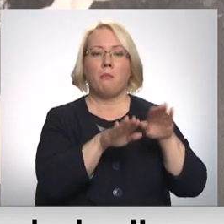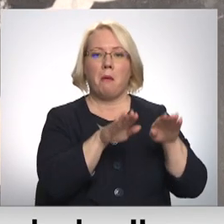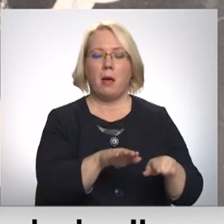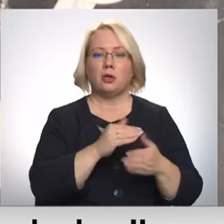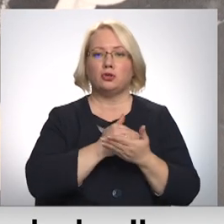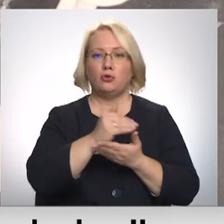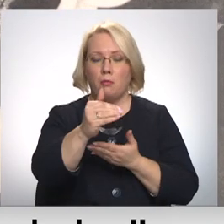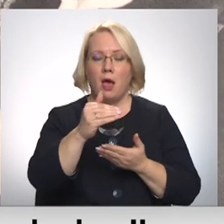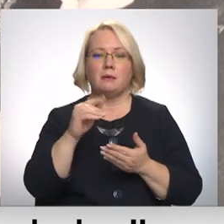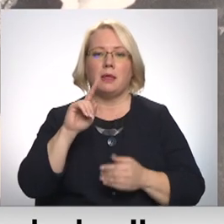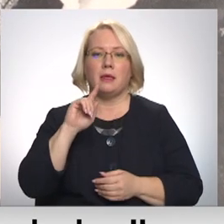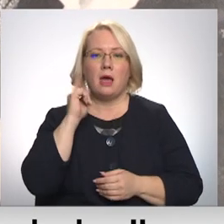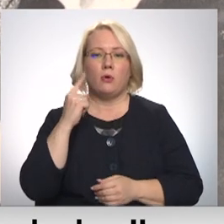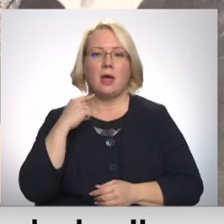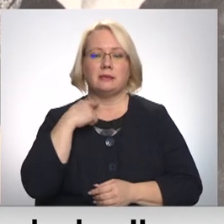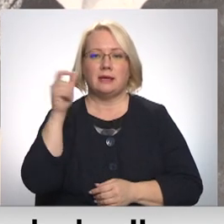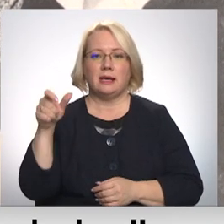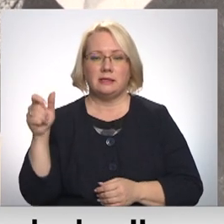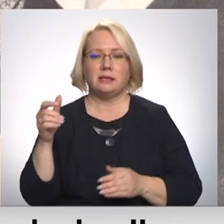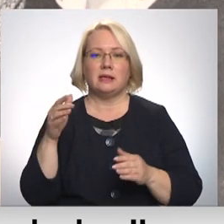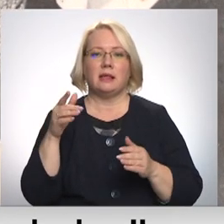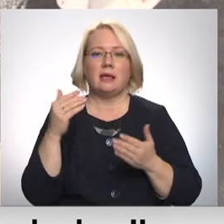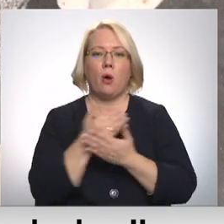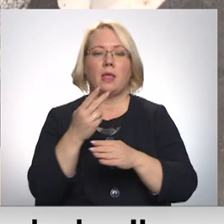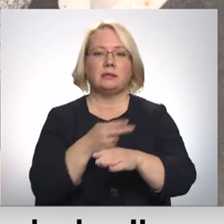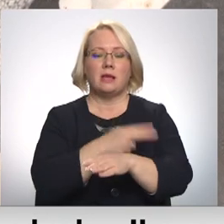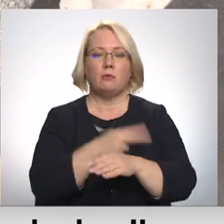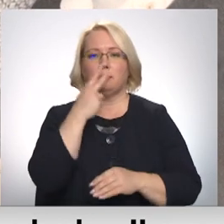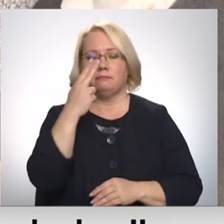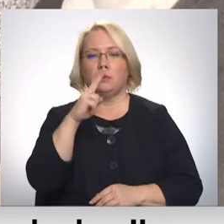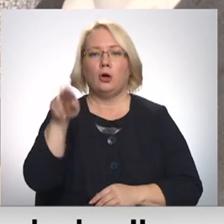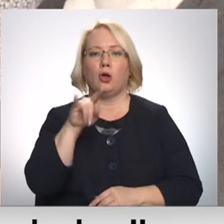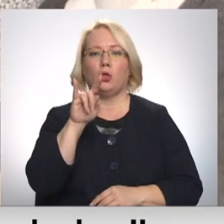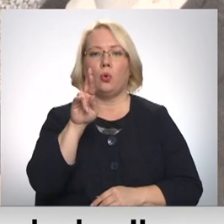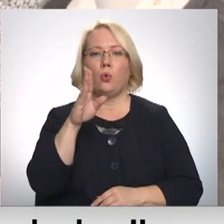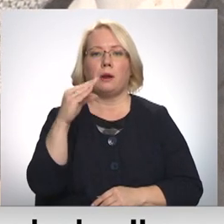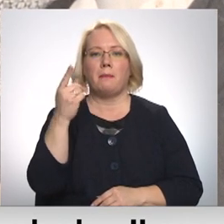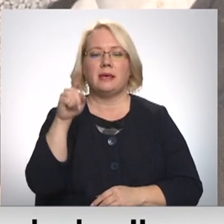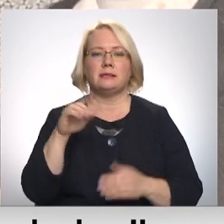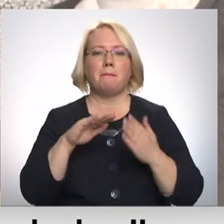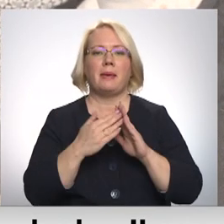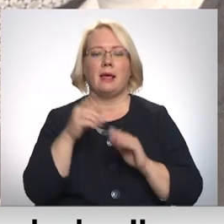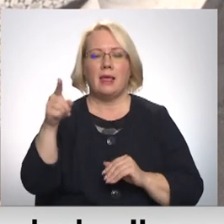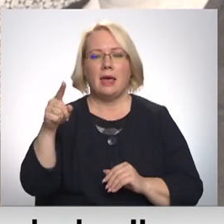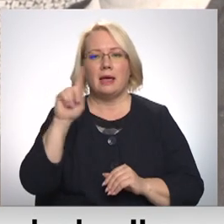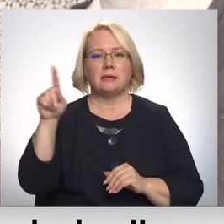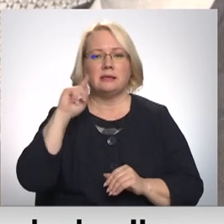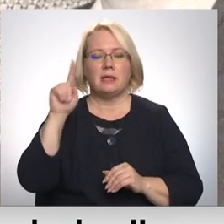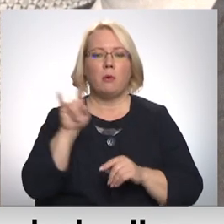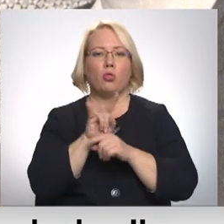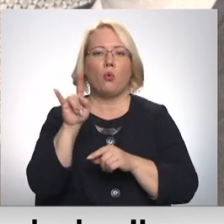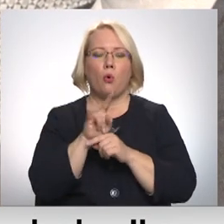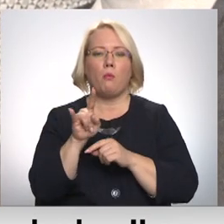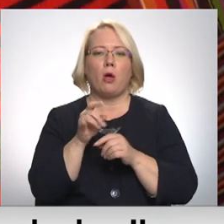līdzinietis jau no 16. novembra būs apskatāmas durbas pilī, izstādē, kas veldīta zināmākajiem Tukuma novada